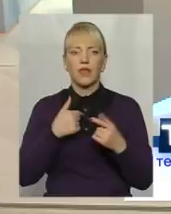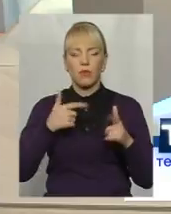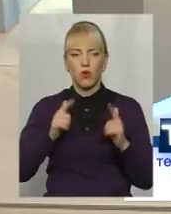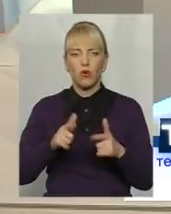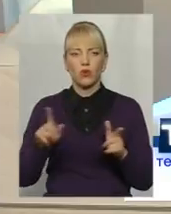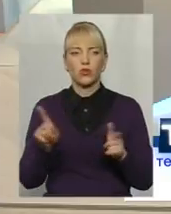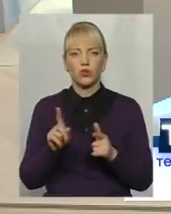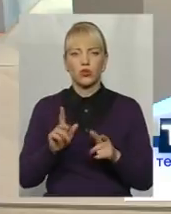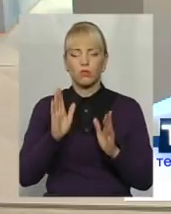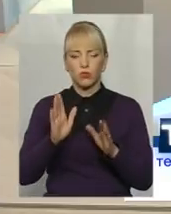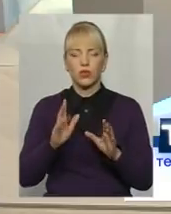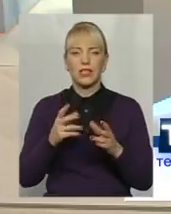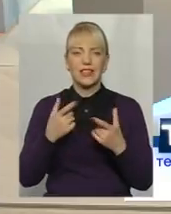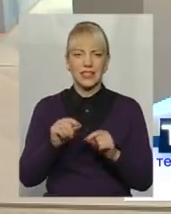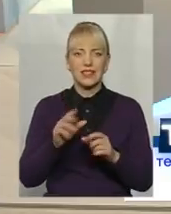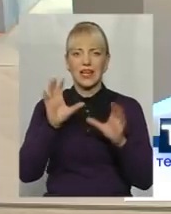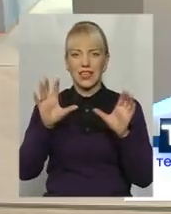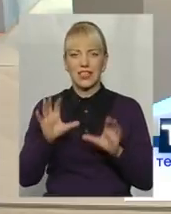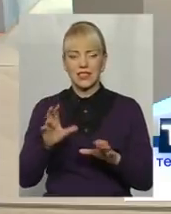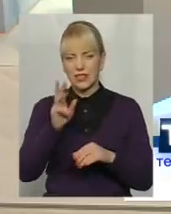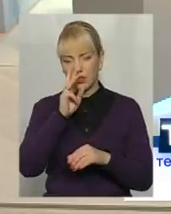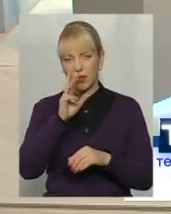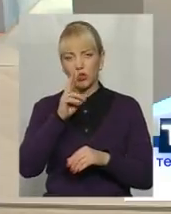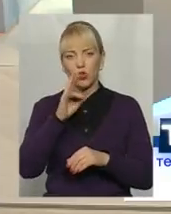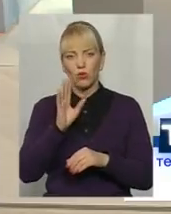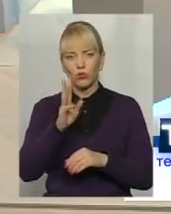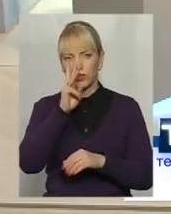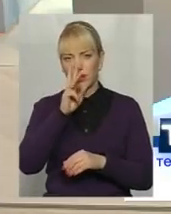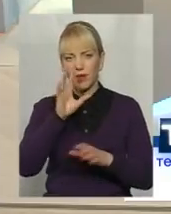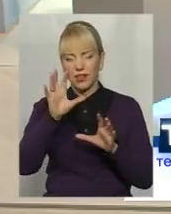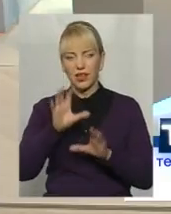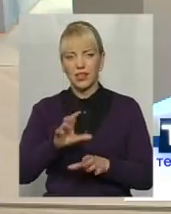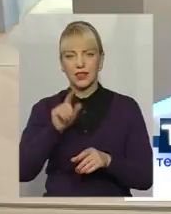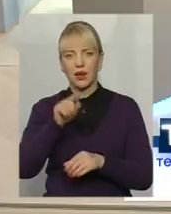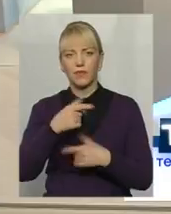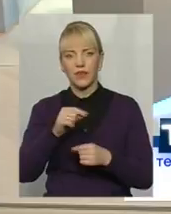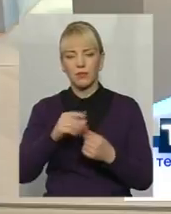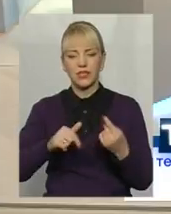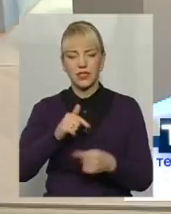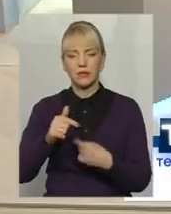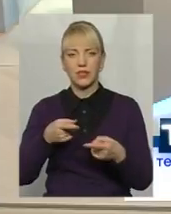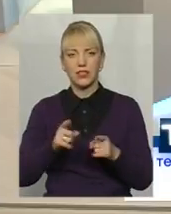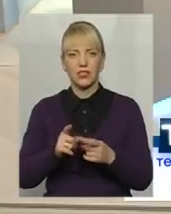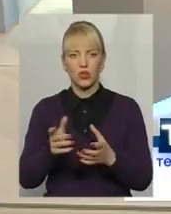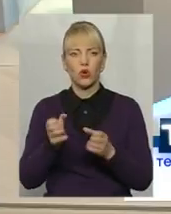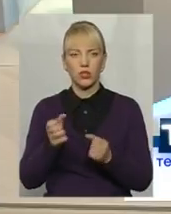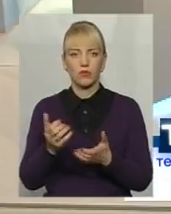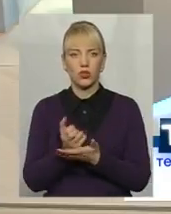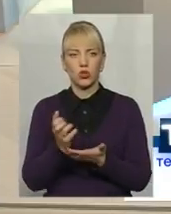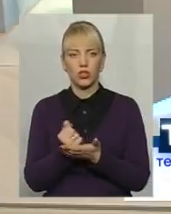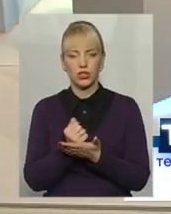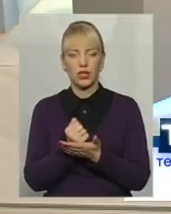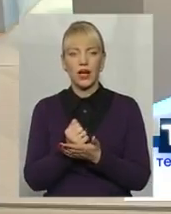в якійсь мірі пройде і легалізація заробітної плати. Але пройде легалізація заробітної плати там, де бізнесмени дійсно отримували дохід,